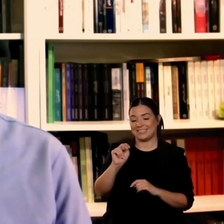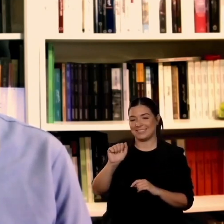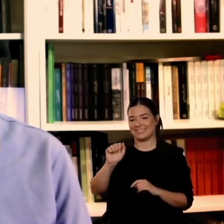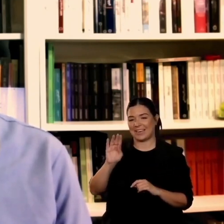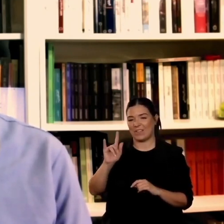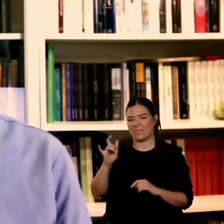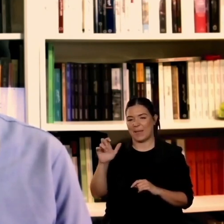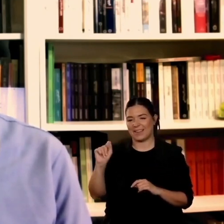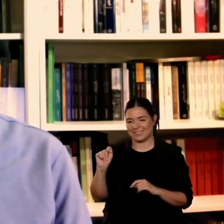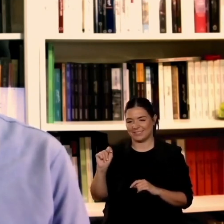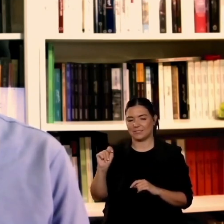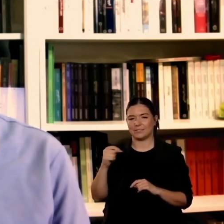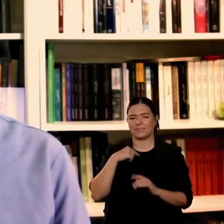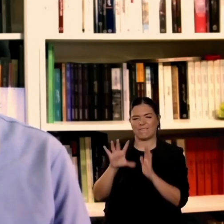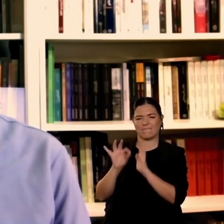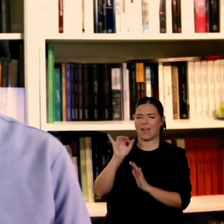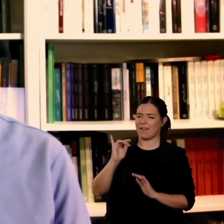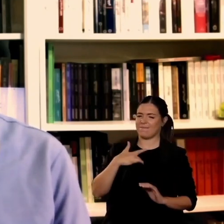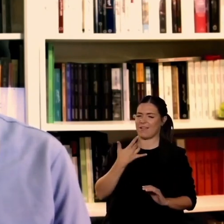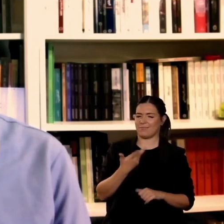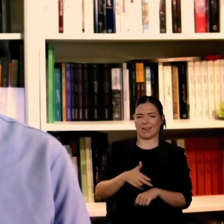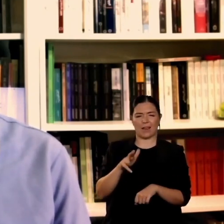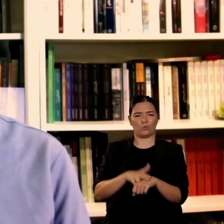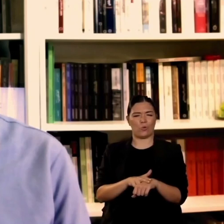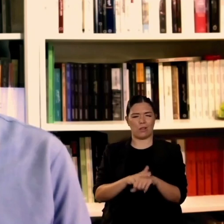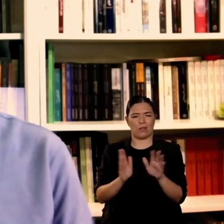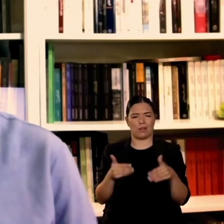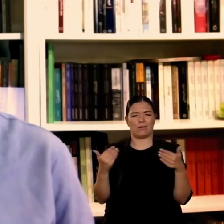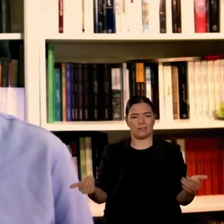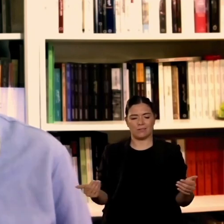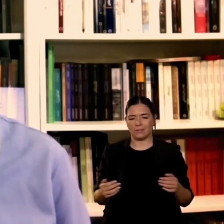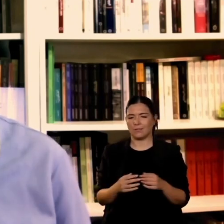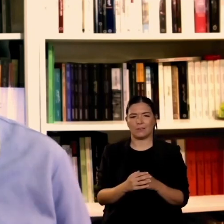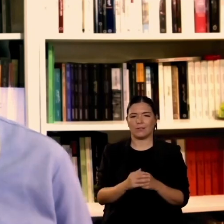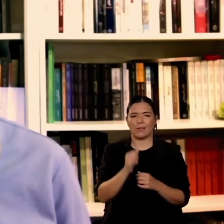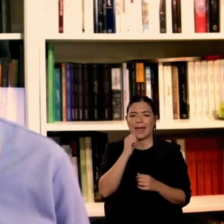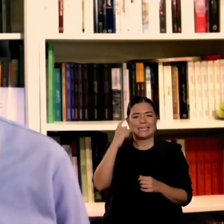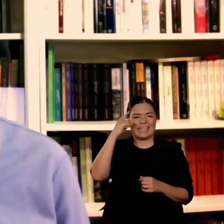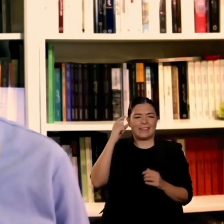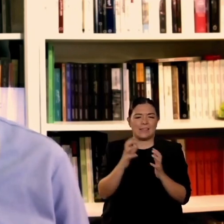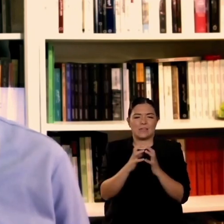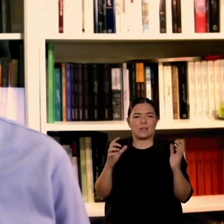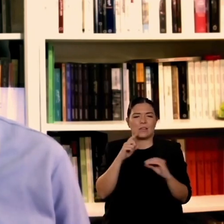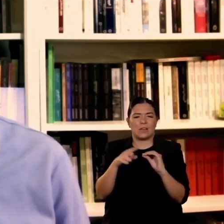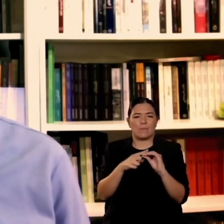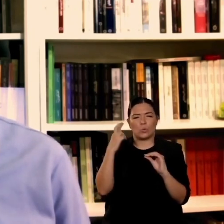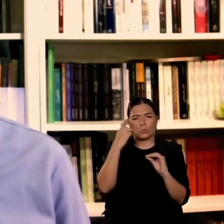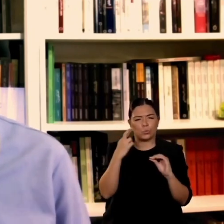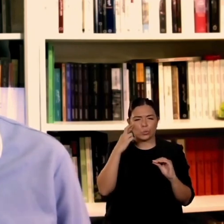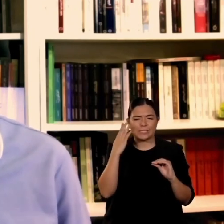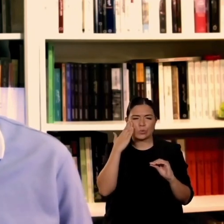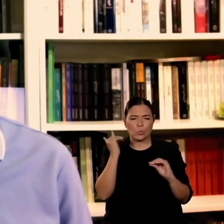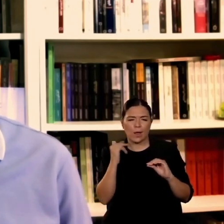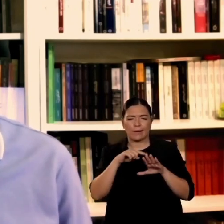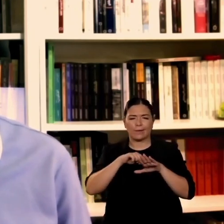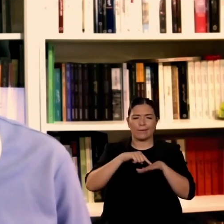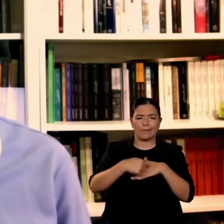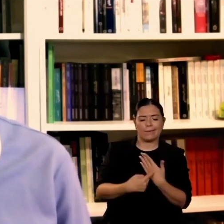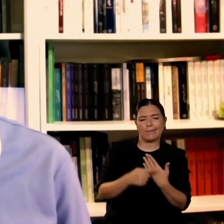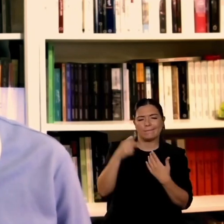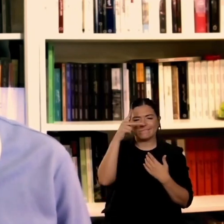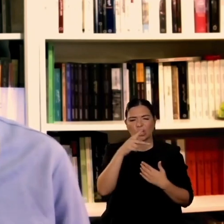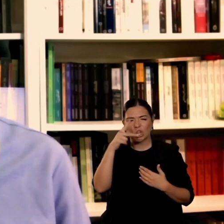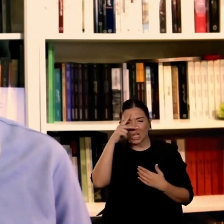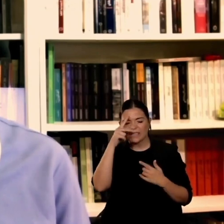e le persone poi hanno domandato perché dovremmo usare lo scratch in arabo e non in